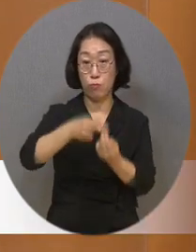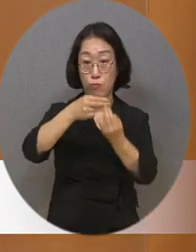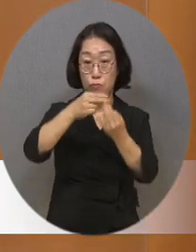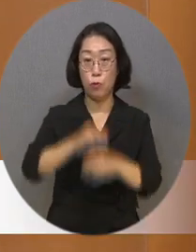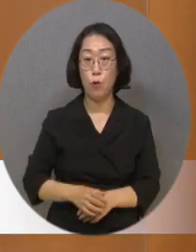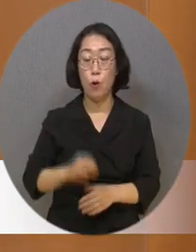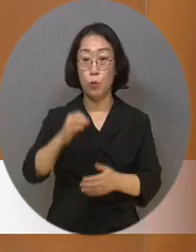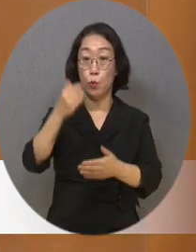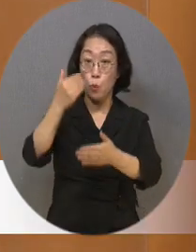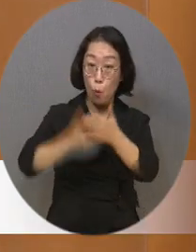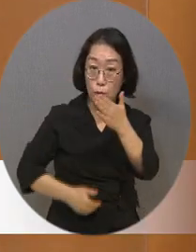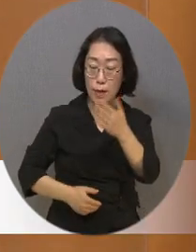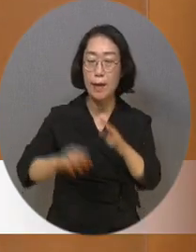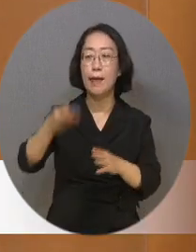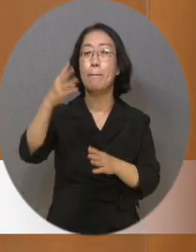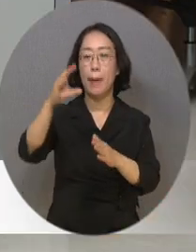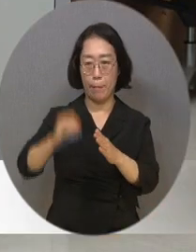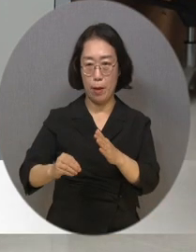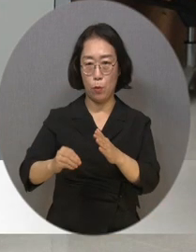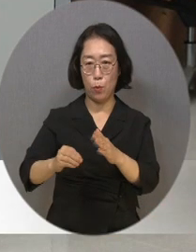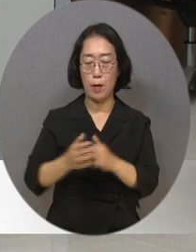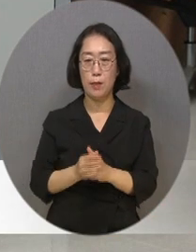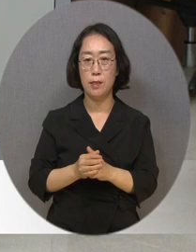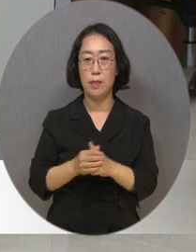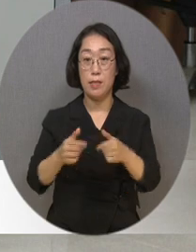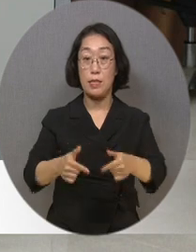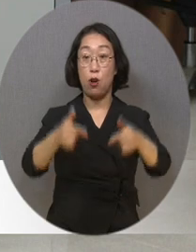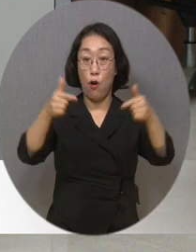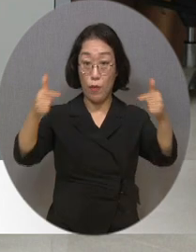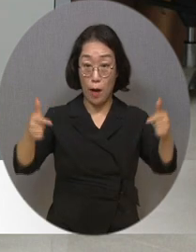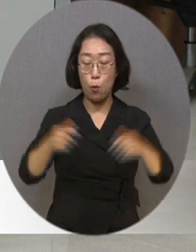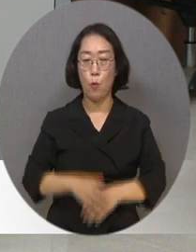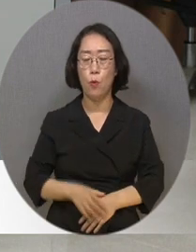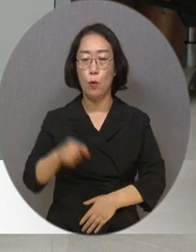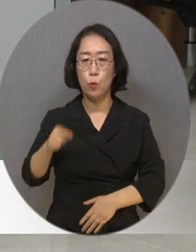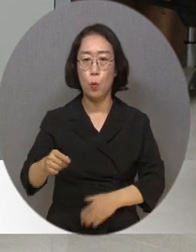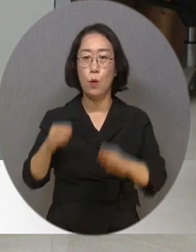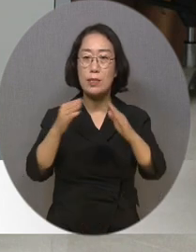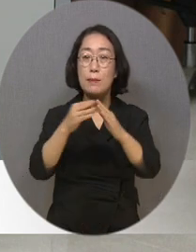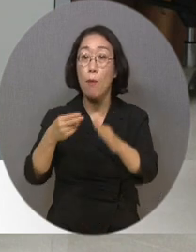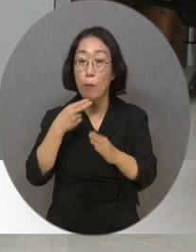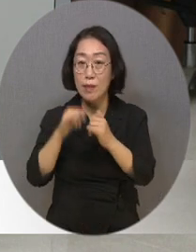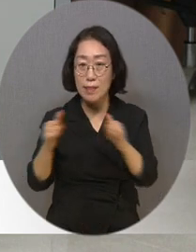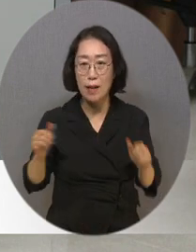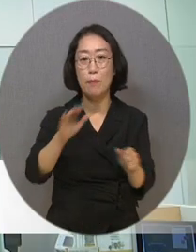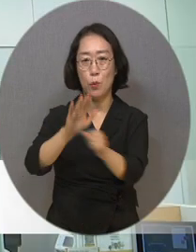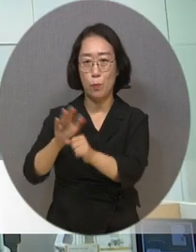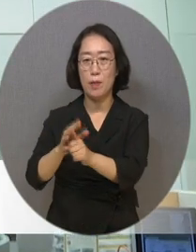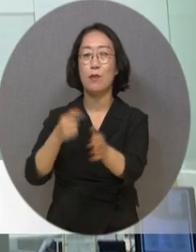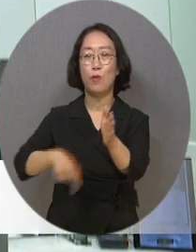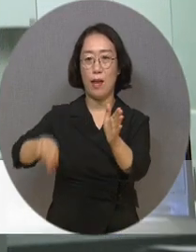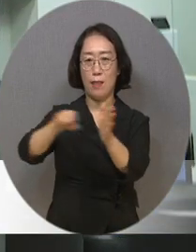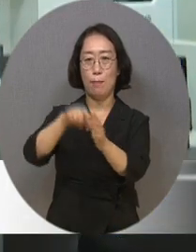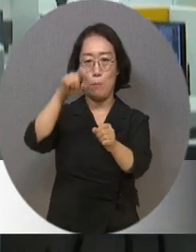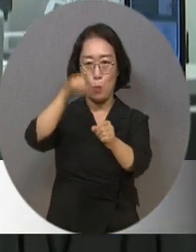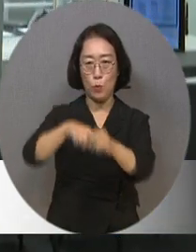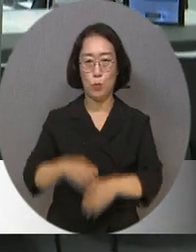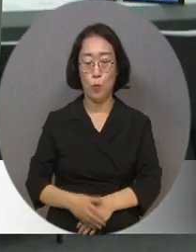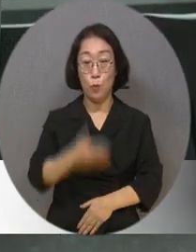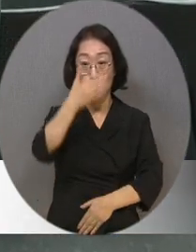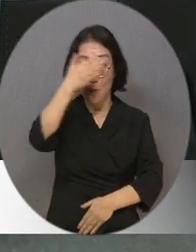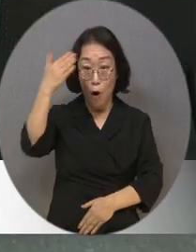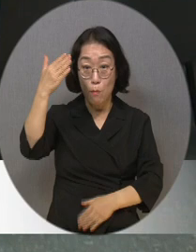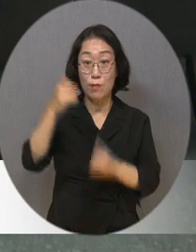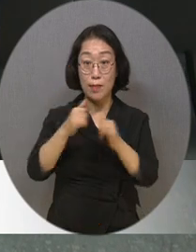300만 원까지 확대됩니다. 무주택 근로자의 주택 마련을 지원하기 위해서입니다. 또한 청년 우대형